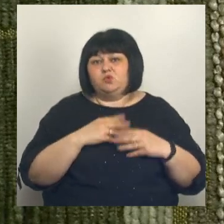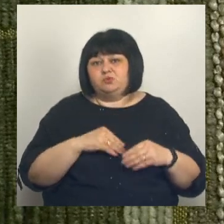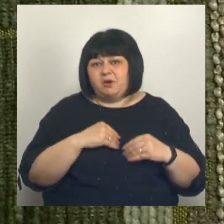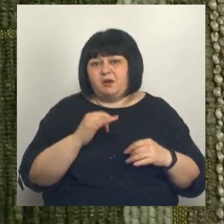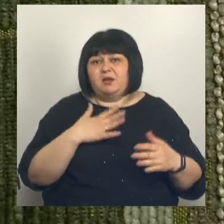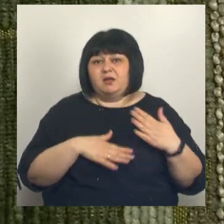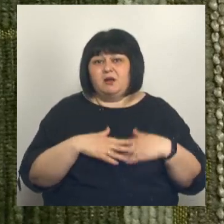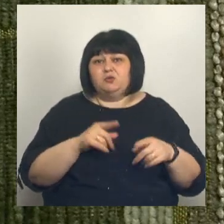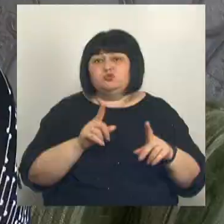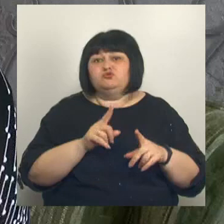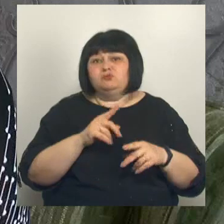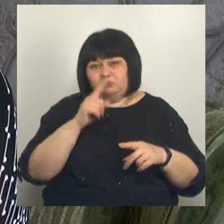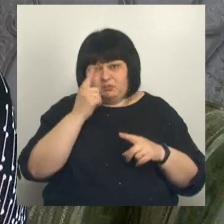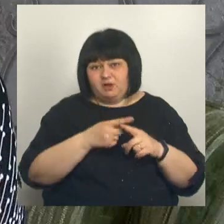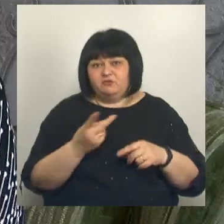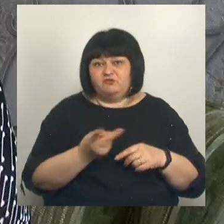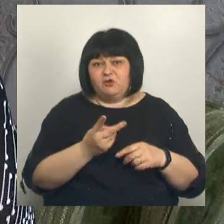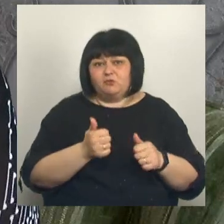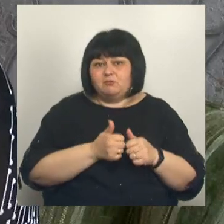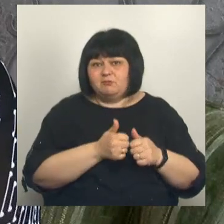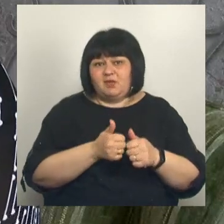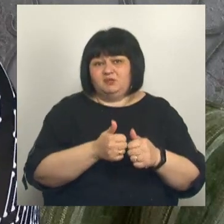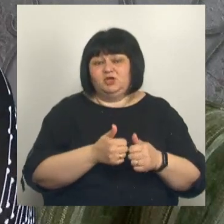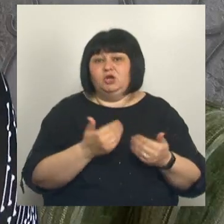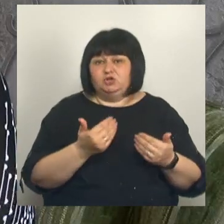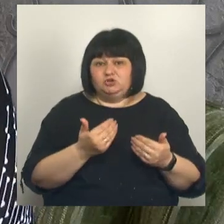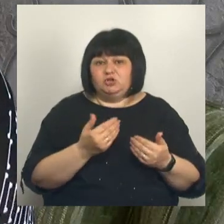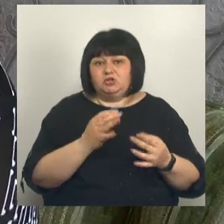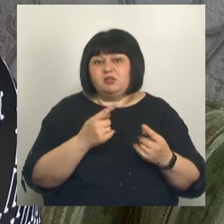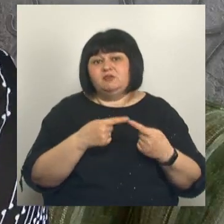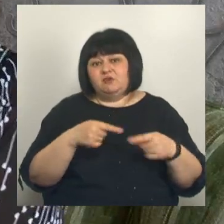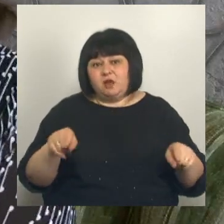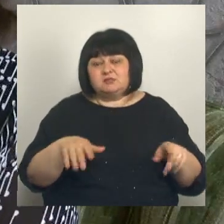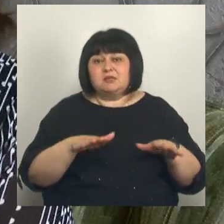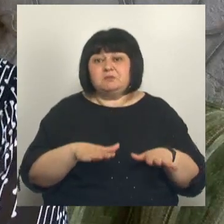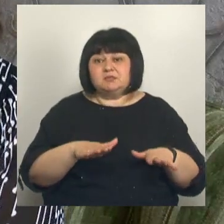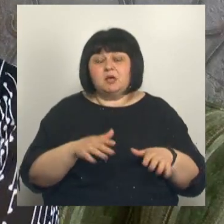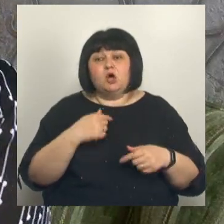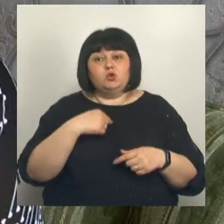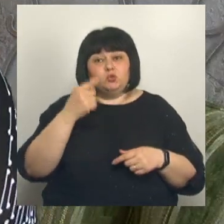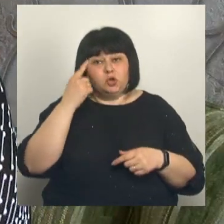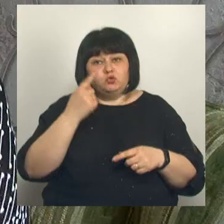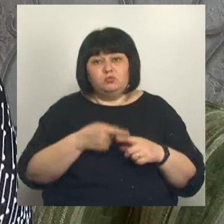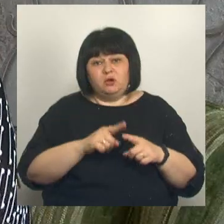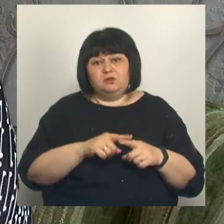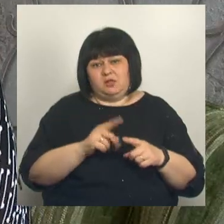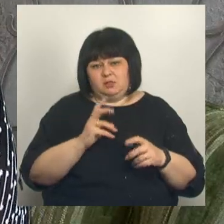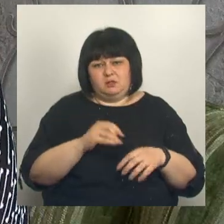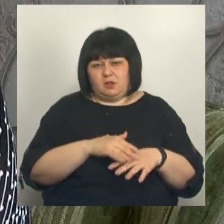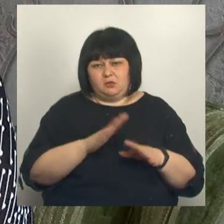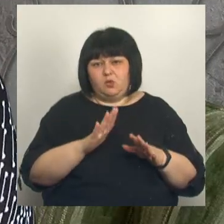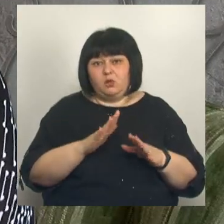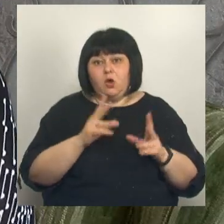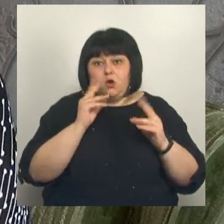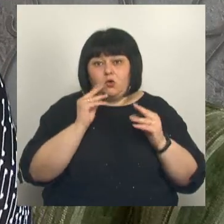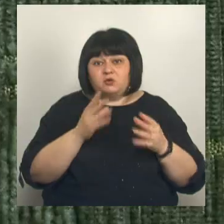то, что они вместе. Сейчас в данный момент они в разных местах, но я думаю, это ненадолго, потому что когда